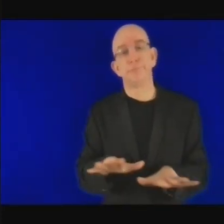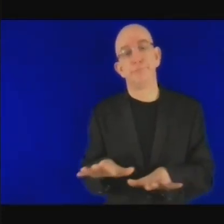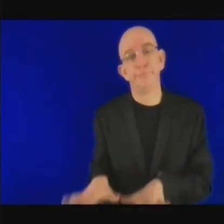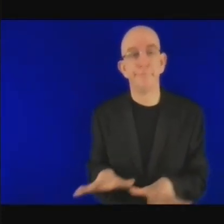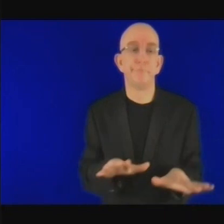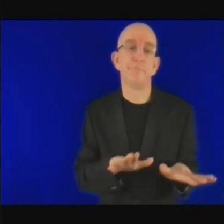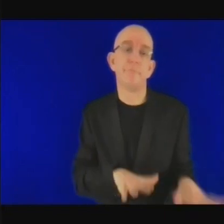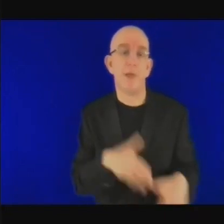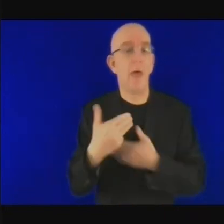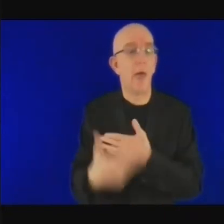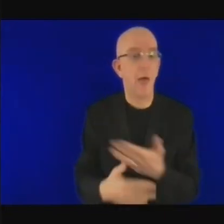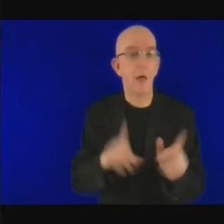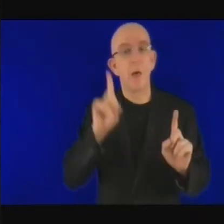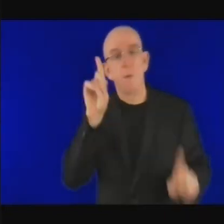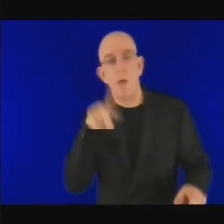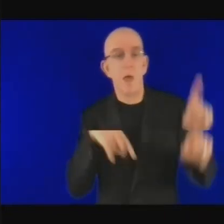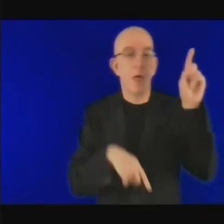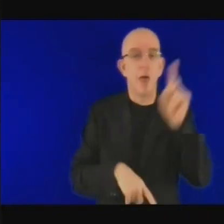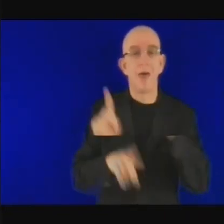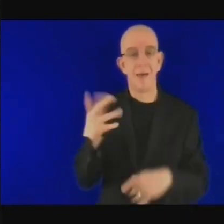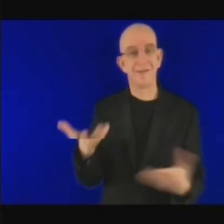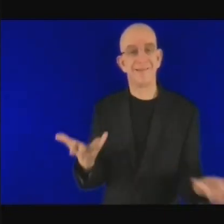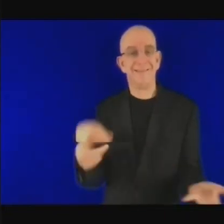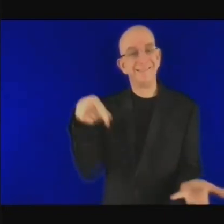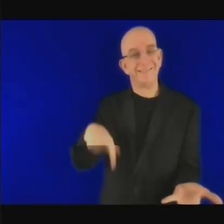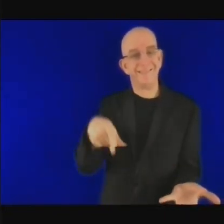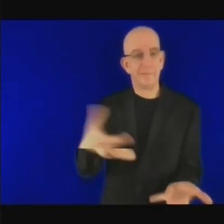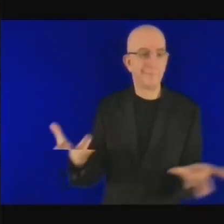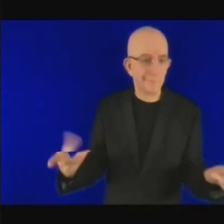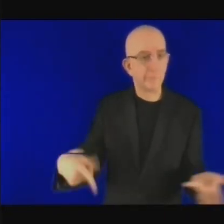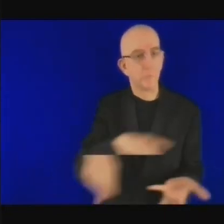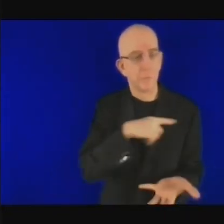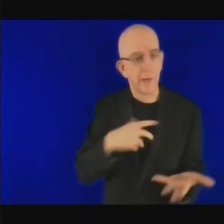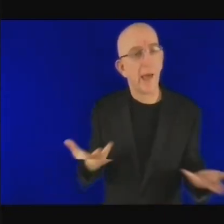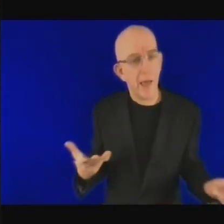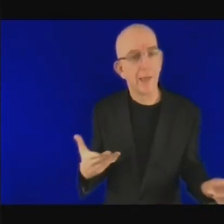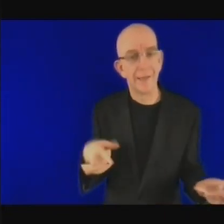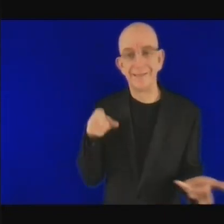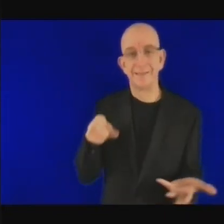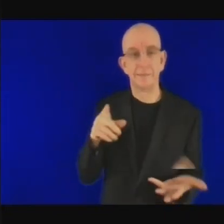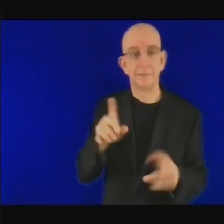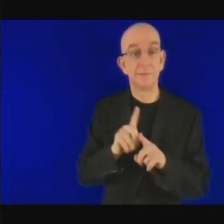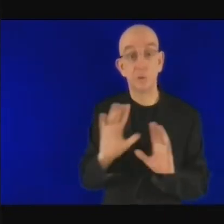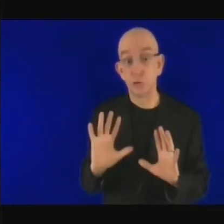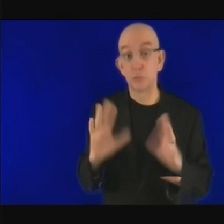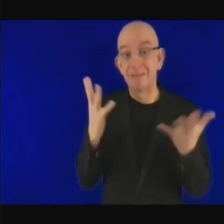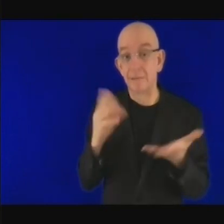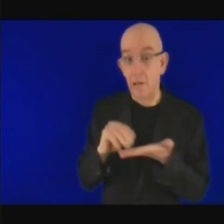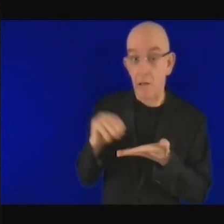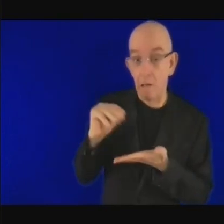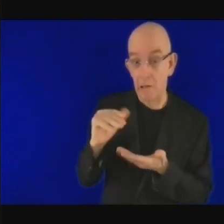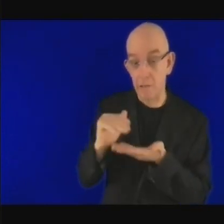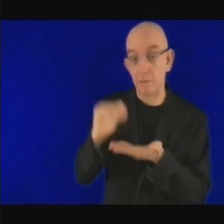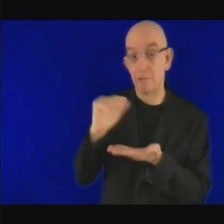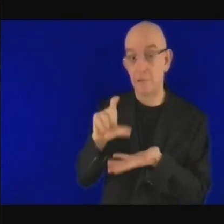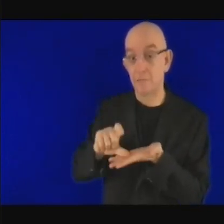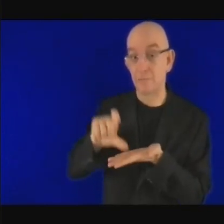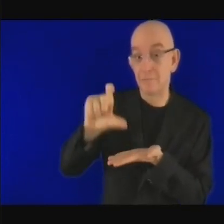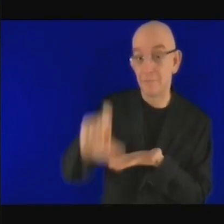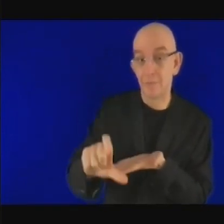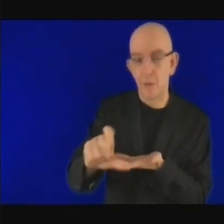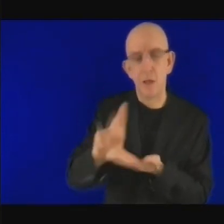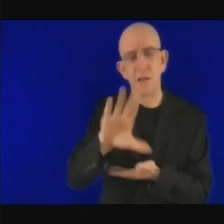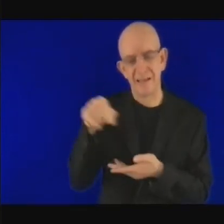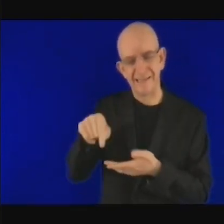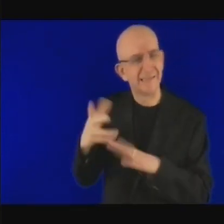intéressant c'est quoi cette prime de risque d'abord le secteur privé estime donc